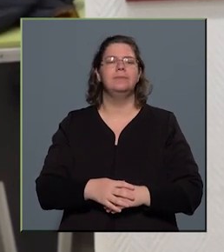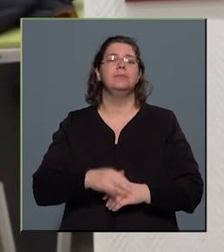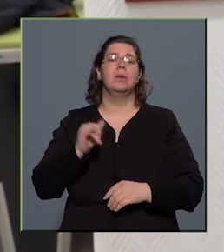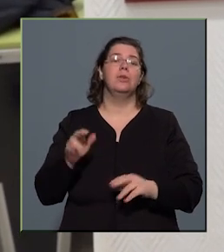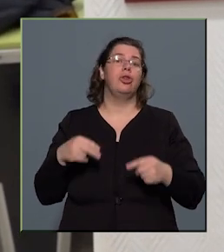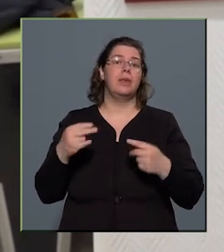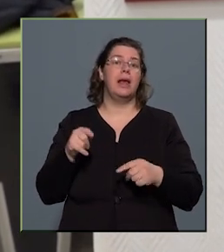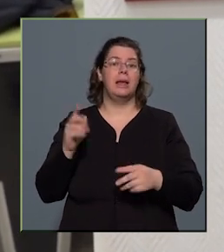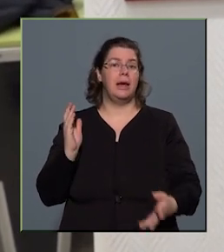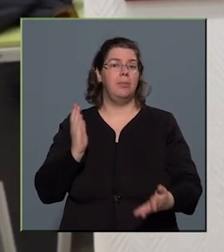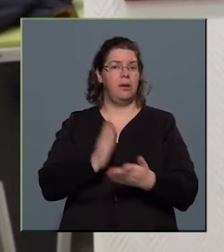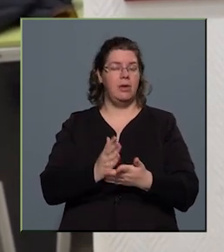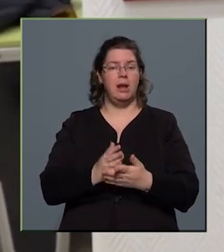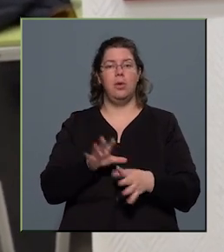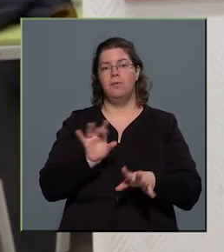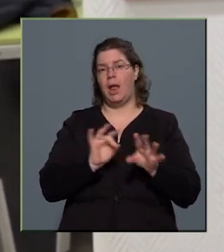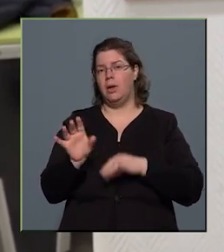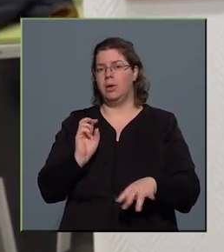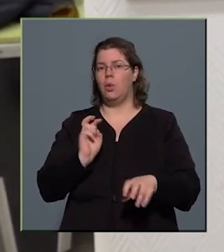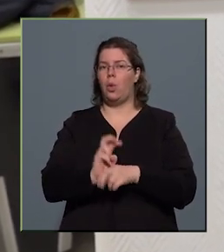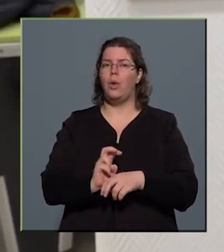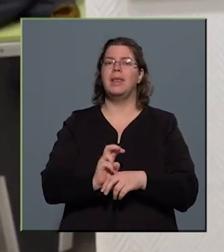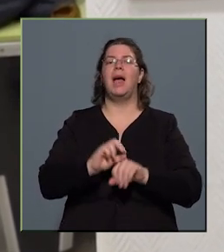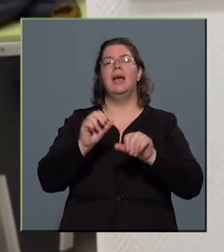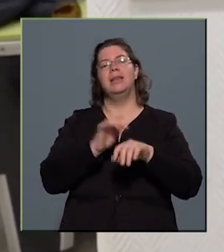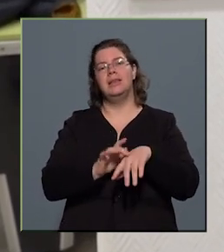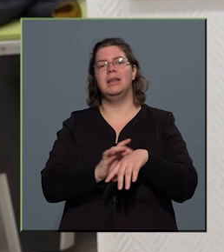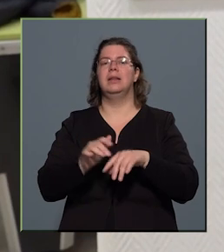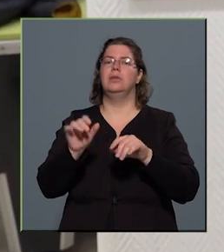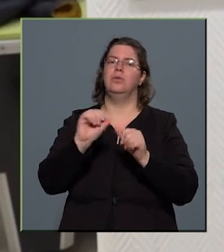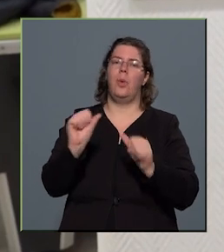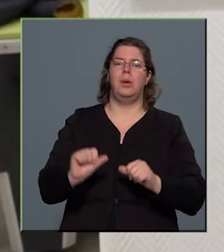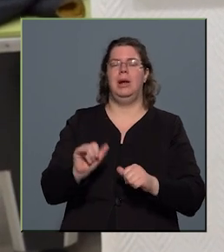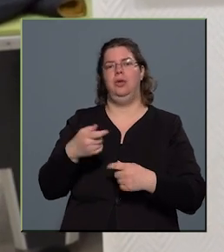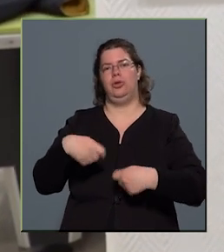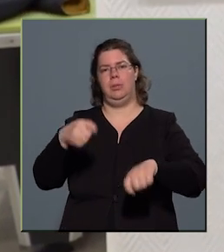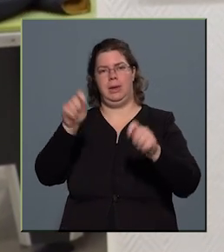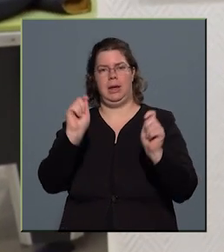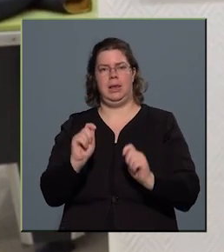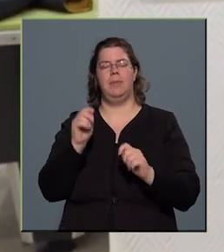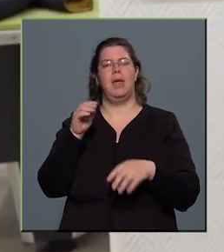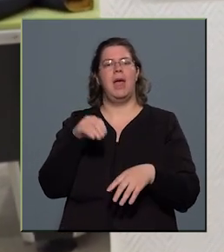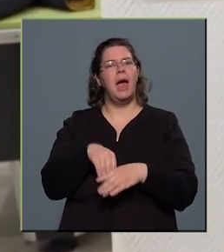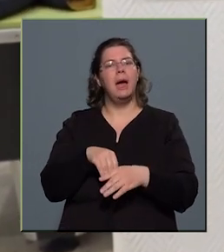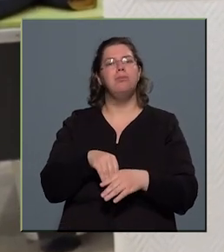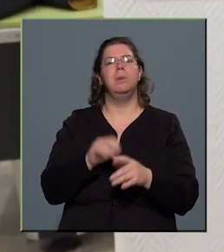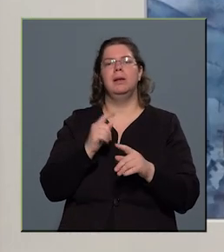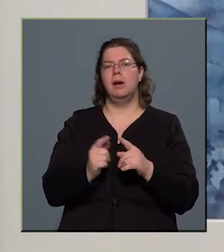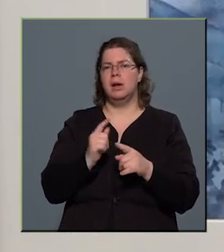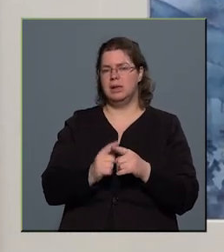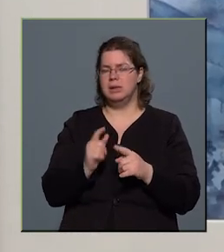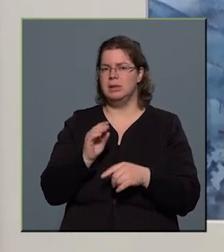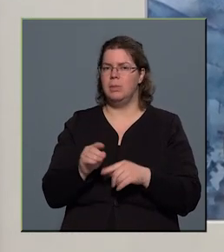aztán ennek megfelelően válogatok hozzá színeket, formákat, és építkezem. Tehát itt ebben a részben